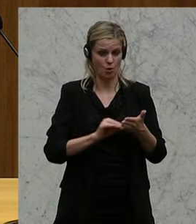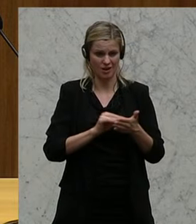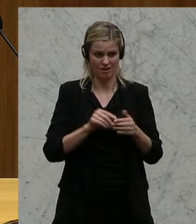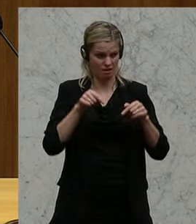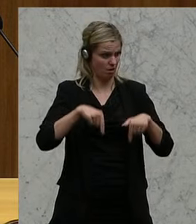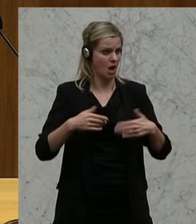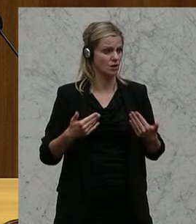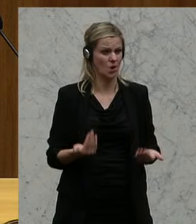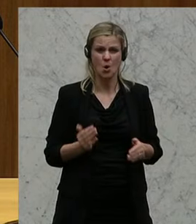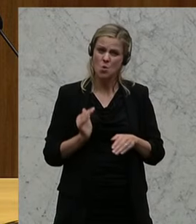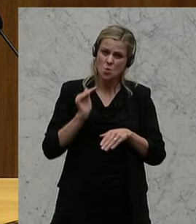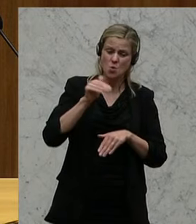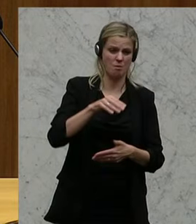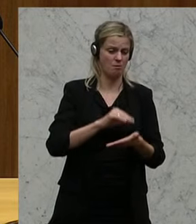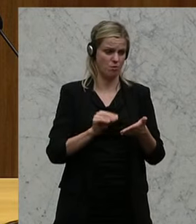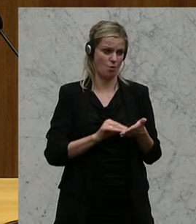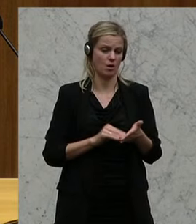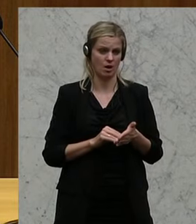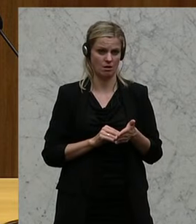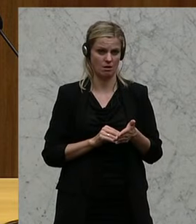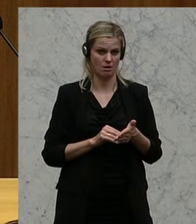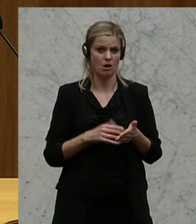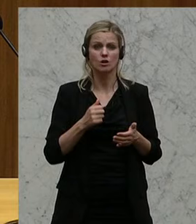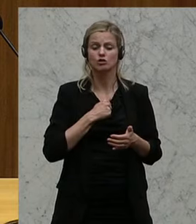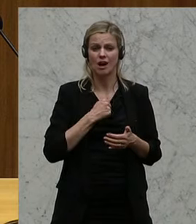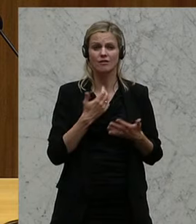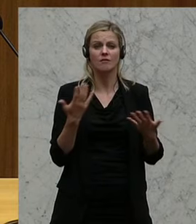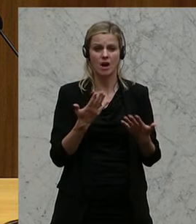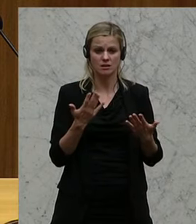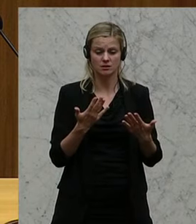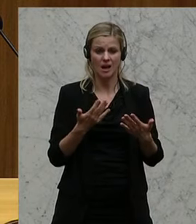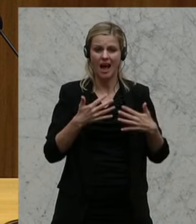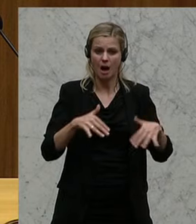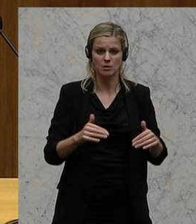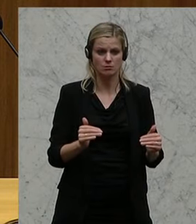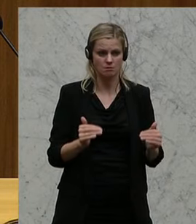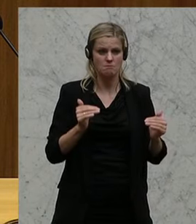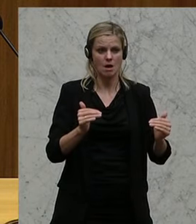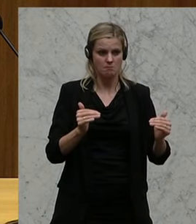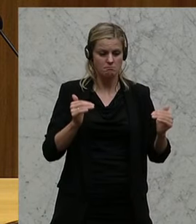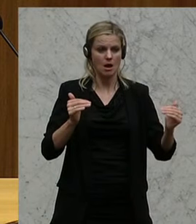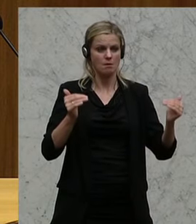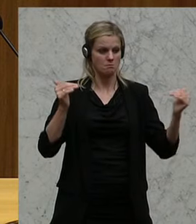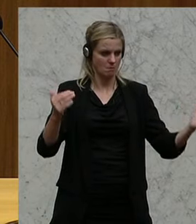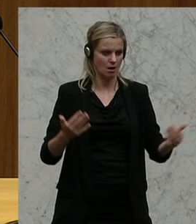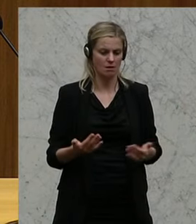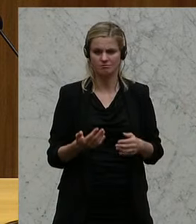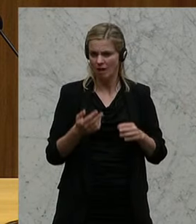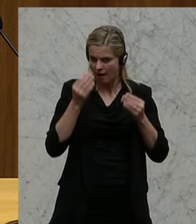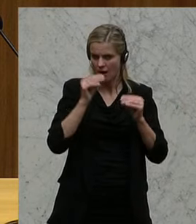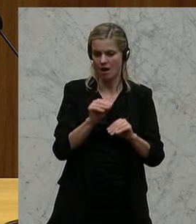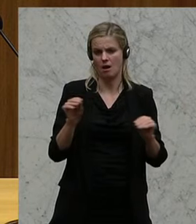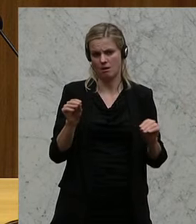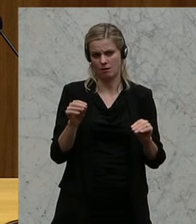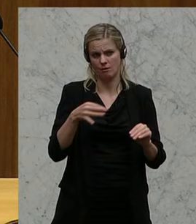Sie hier, mit einer Überbürokratie schafft man es noch zusätzlich, dass hier die Arbeitslosigkeit steigt. Und ich sage Ihnen ganz ehrlich, was man